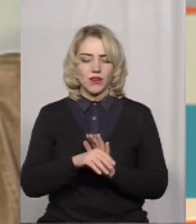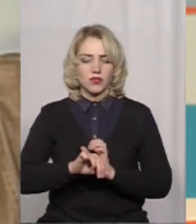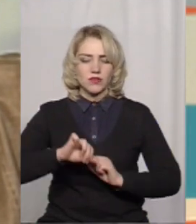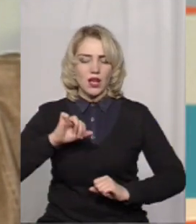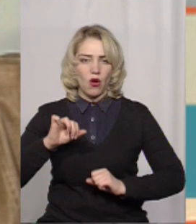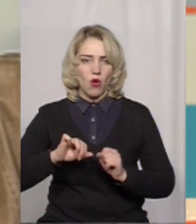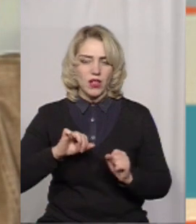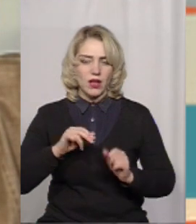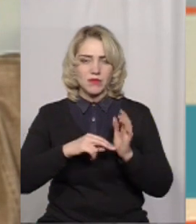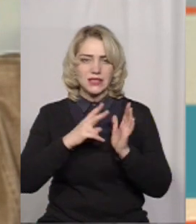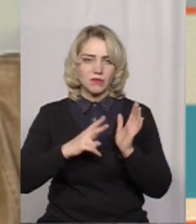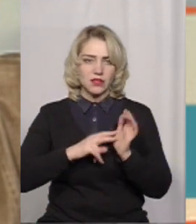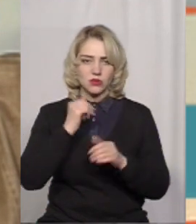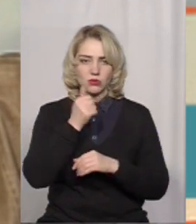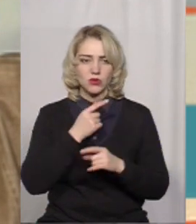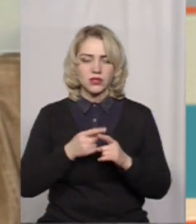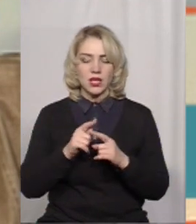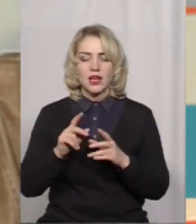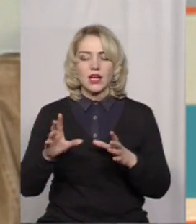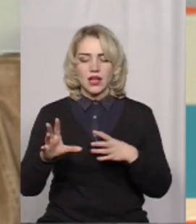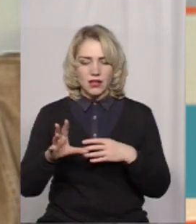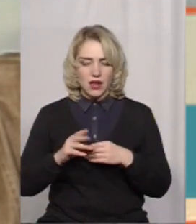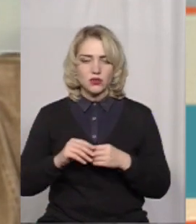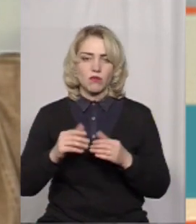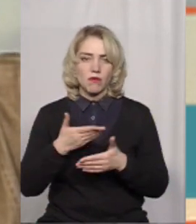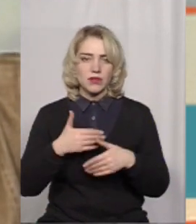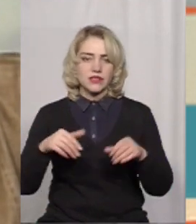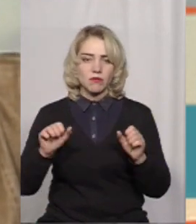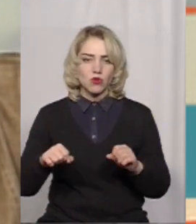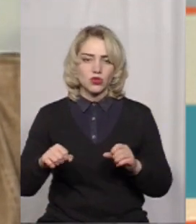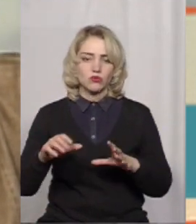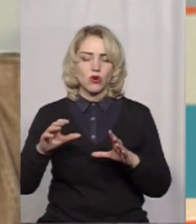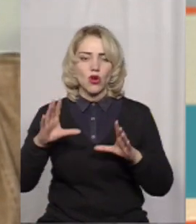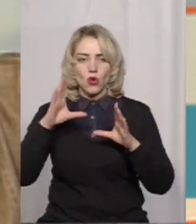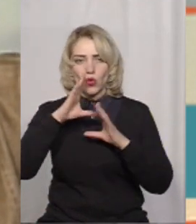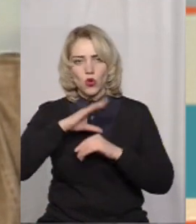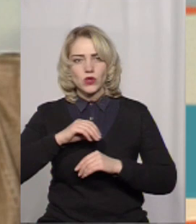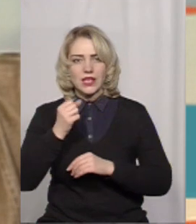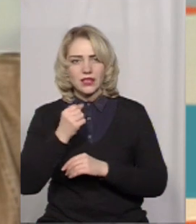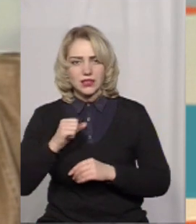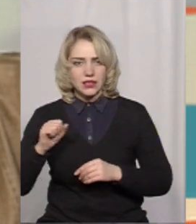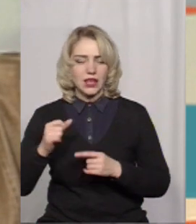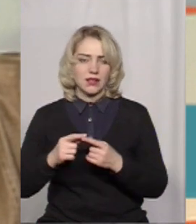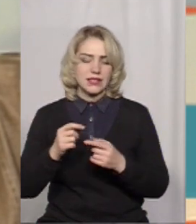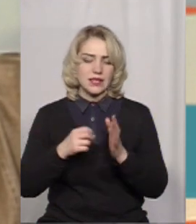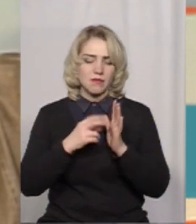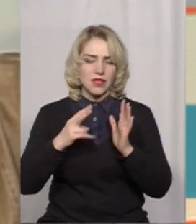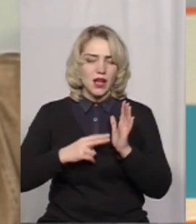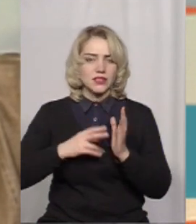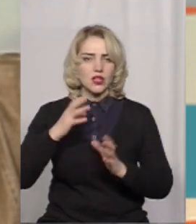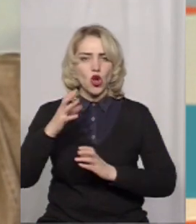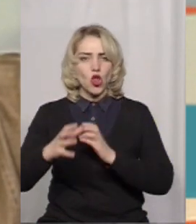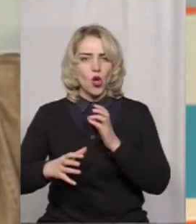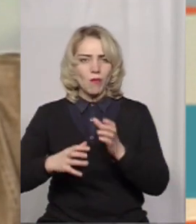році, це якраз маленькі перемоги. І тільки разом ми зможемо досягти і 17 таких глобальних цілей,